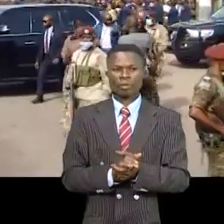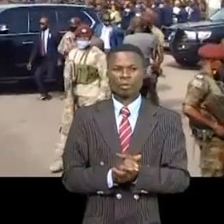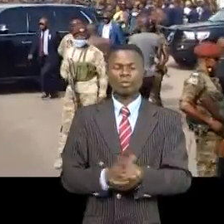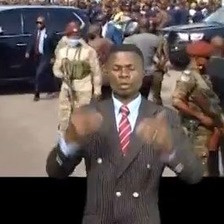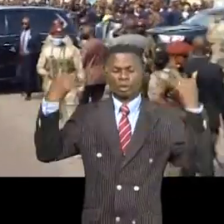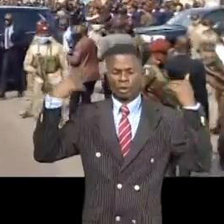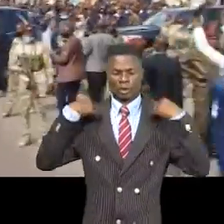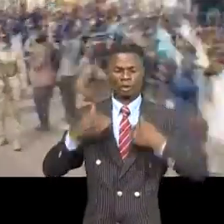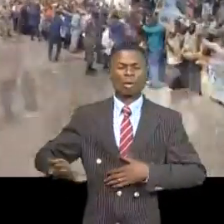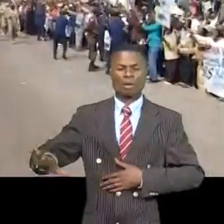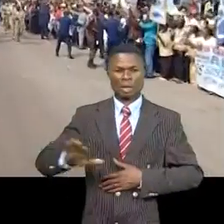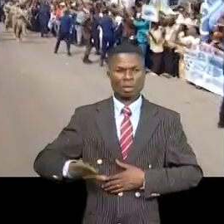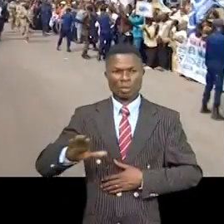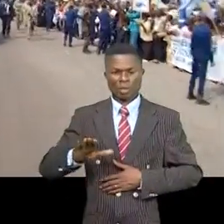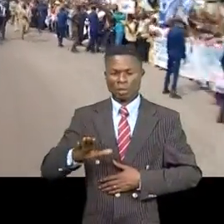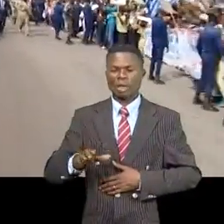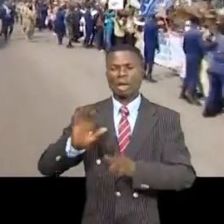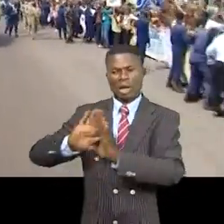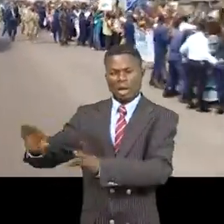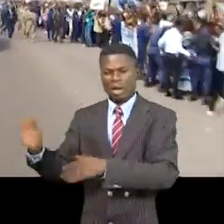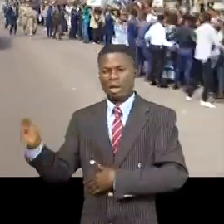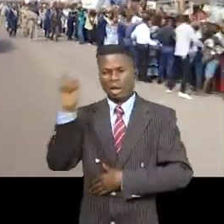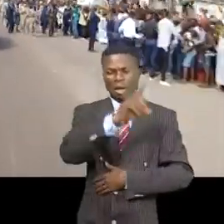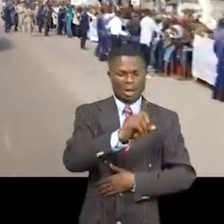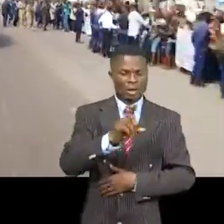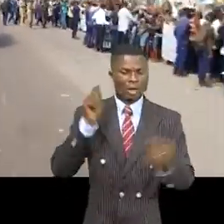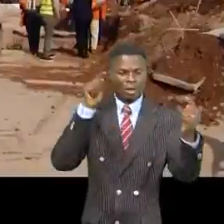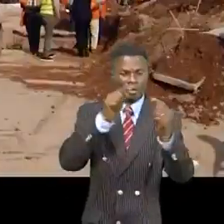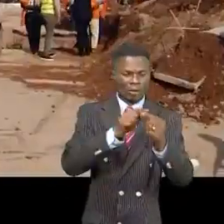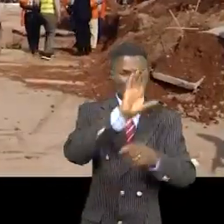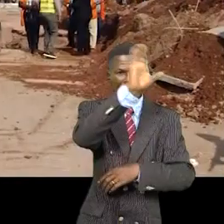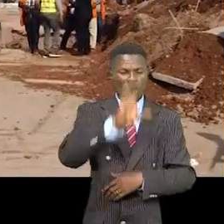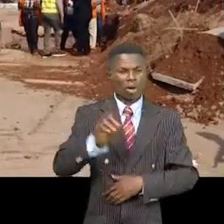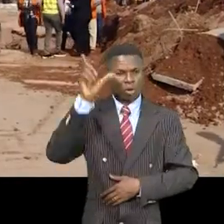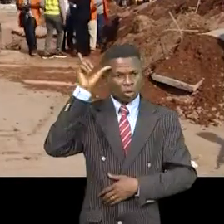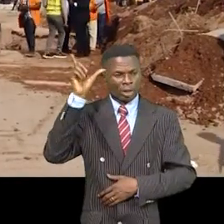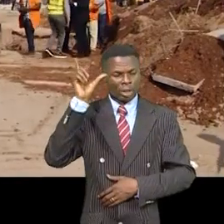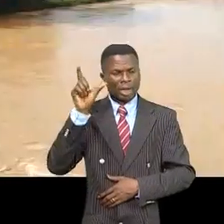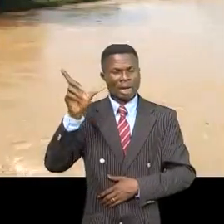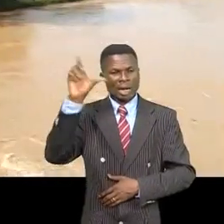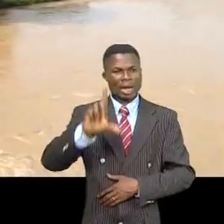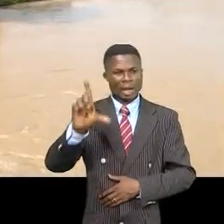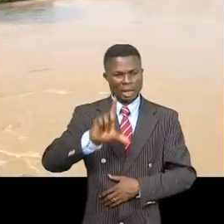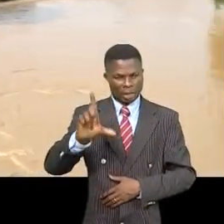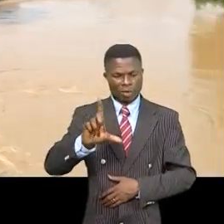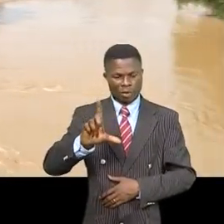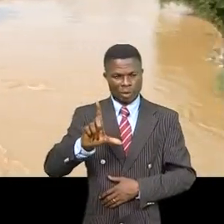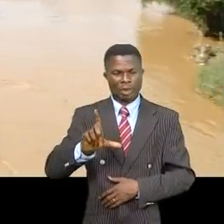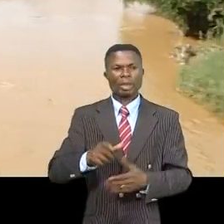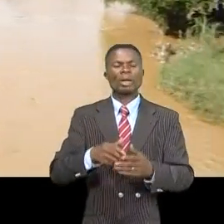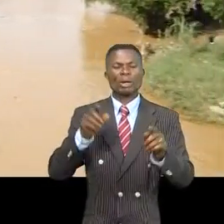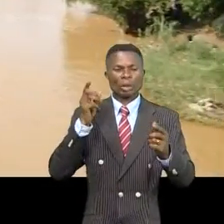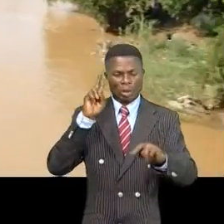qui a quitté la terre battue de Ngapama pour la 7e rue Lumeté où l'attendait une autre cérémonie, ne pouvait traverser la Tchangou sans faire un break